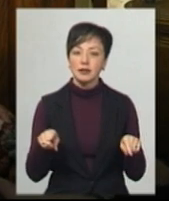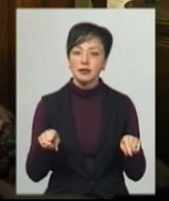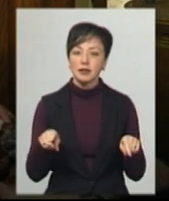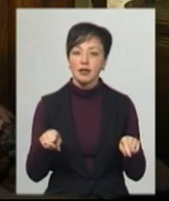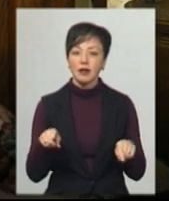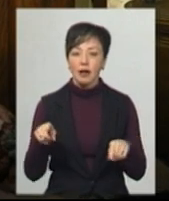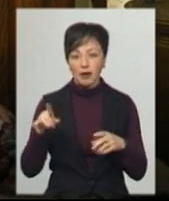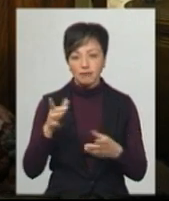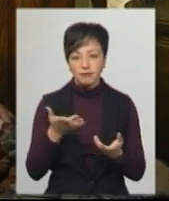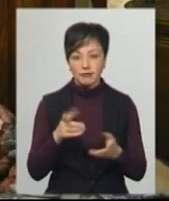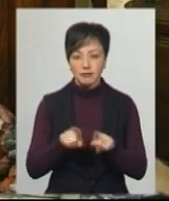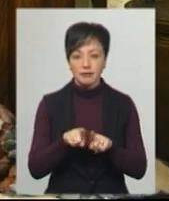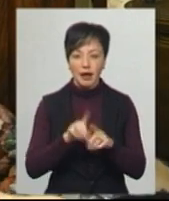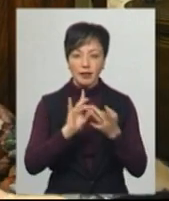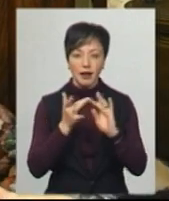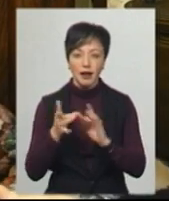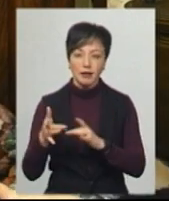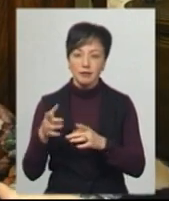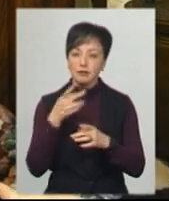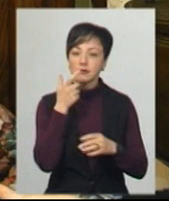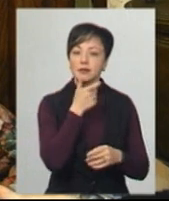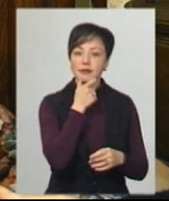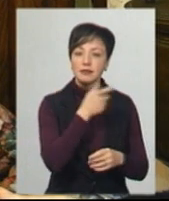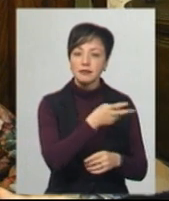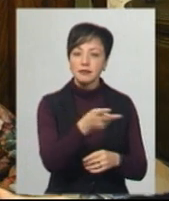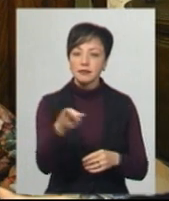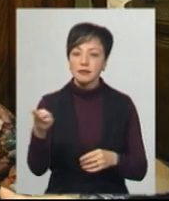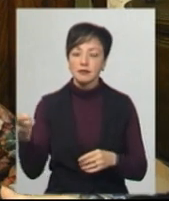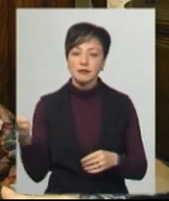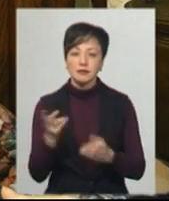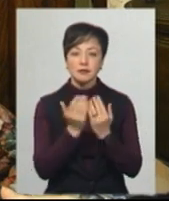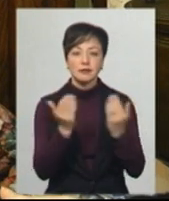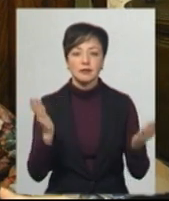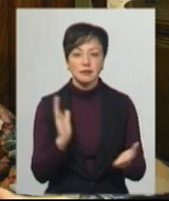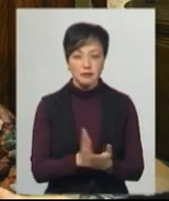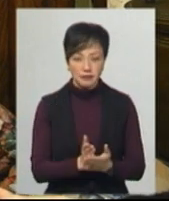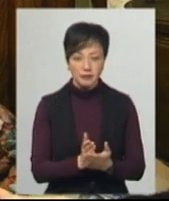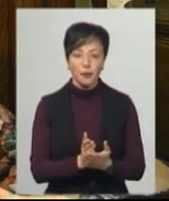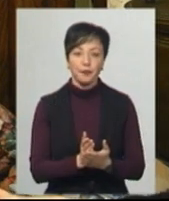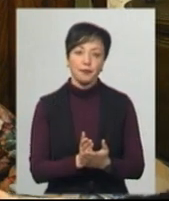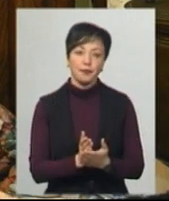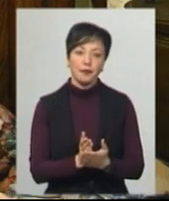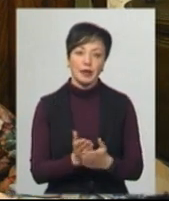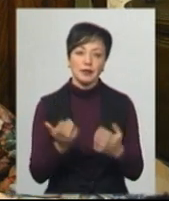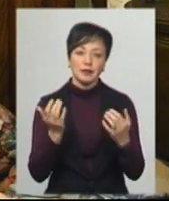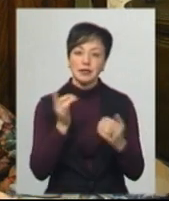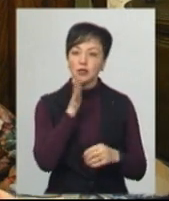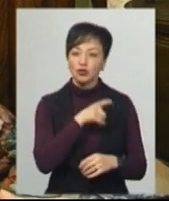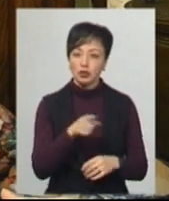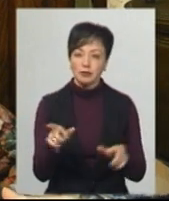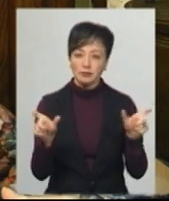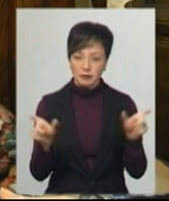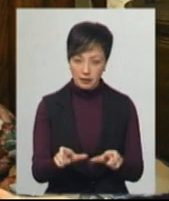-екскурсії і подивитися, які у нас є експонати. І у нас вже за час